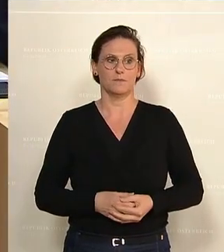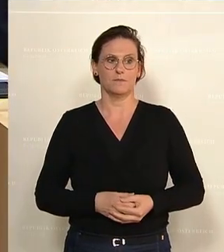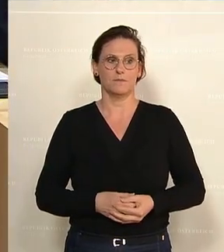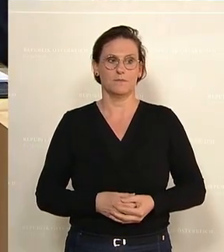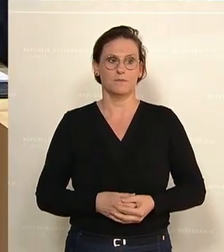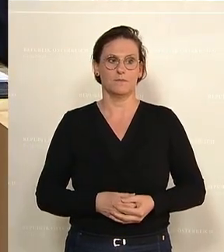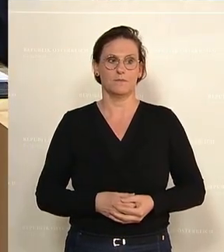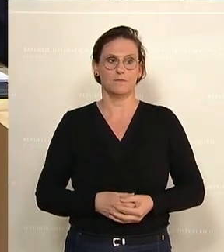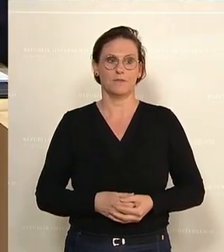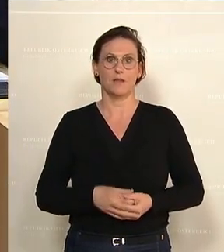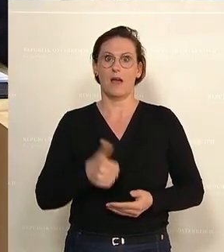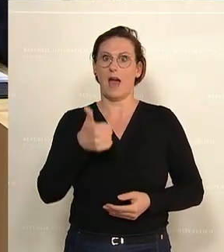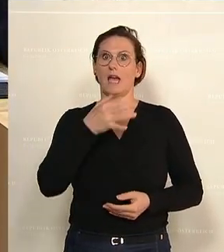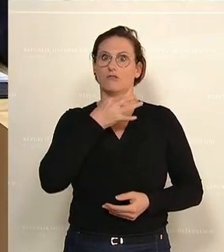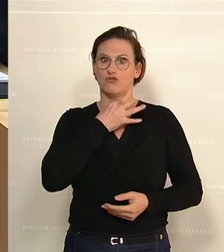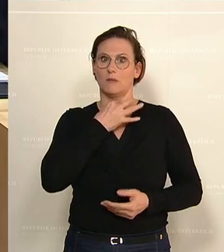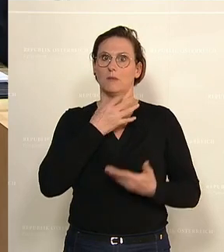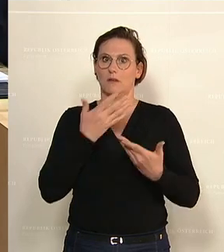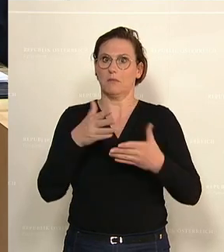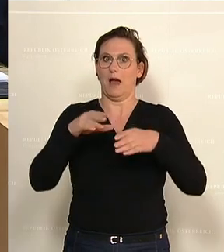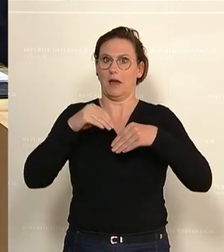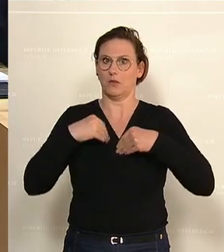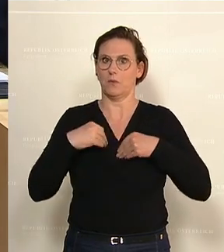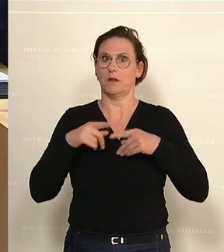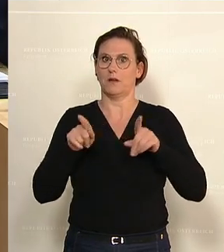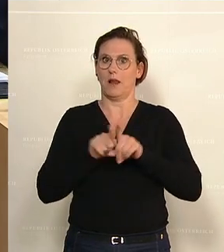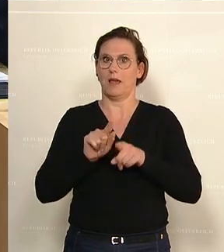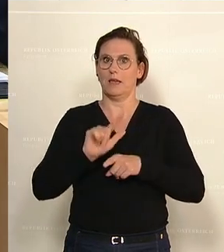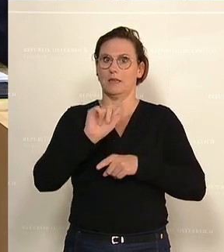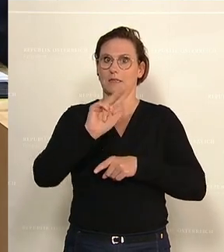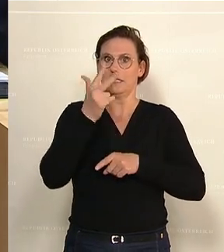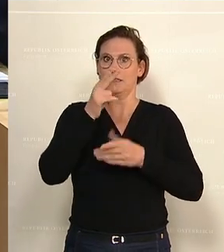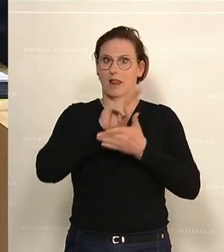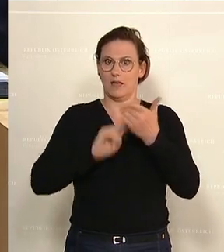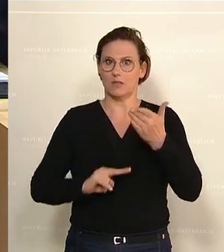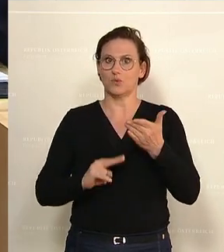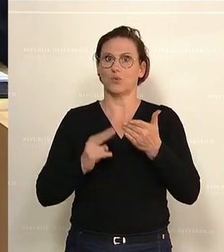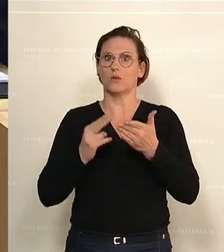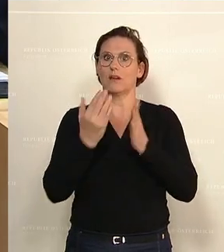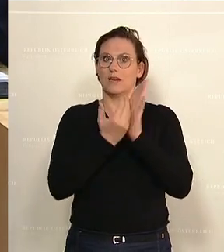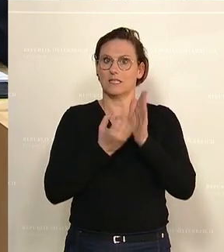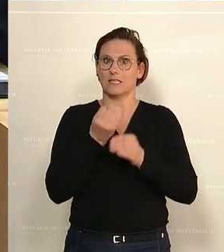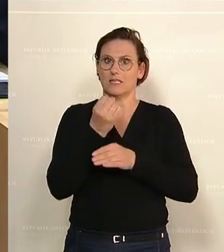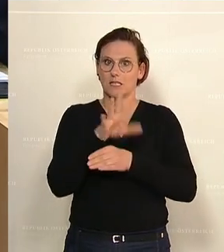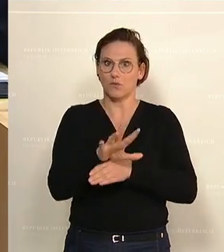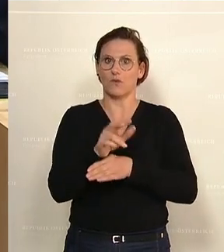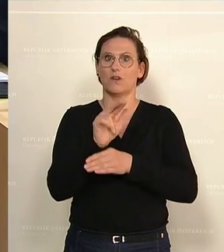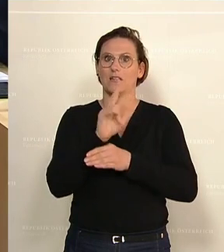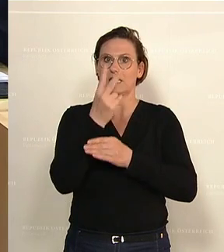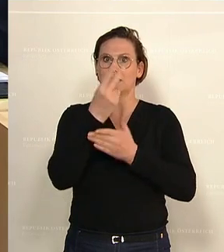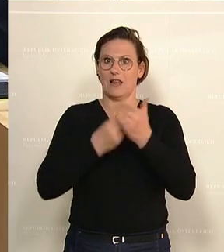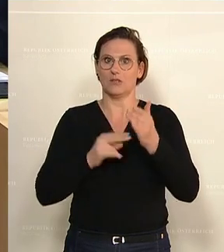Das ist einstimmig. So, angenommen, kommen wir gleich zur dritten Lesung. Der Gesetzentwurf ist in dritter Lesung